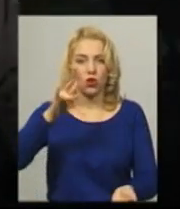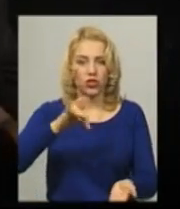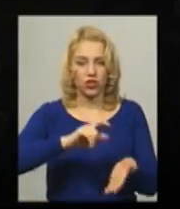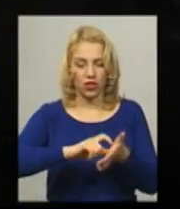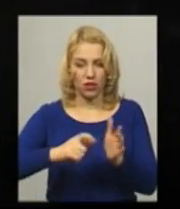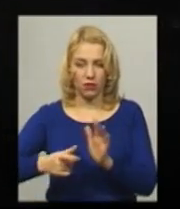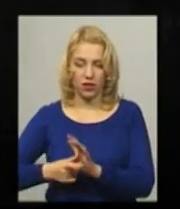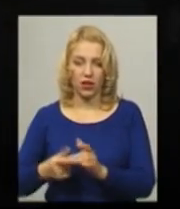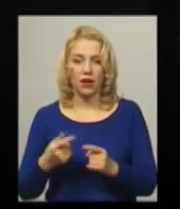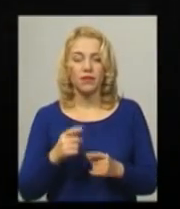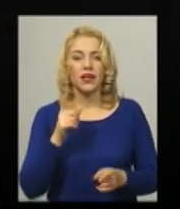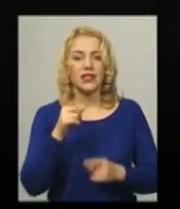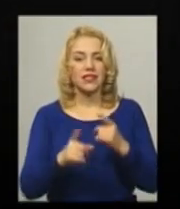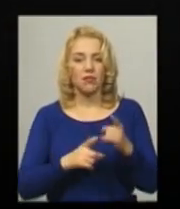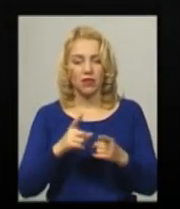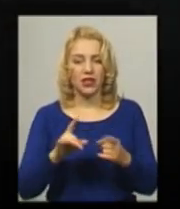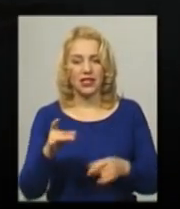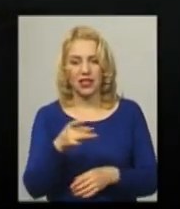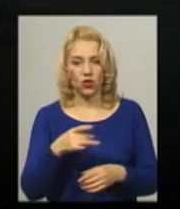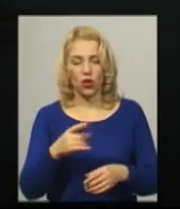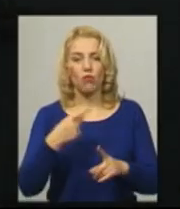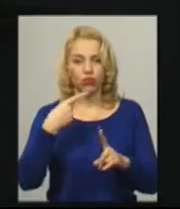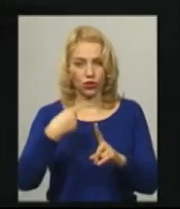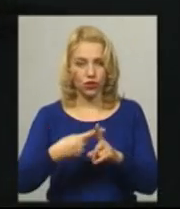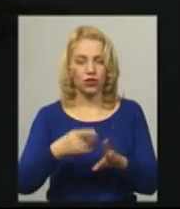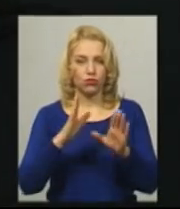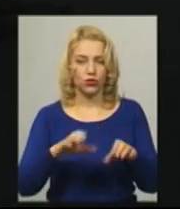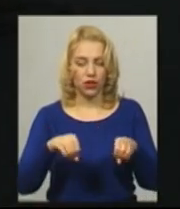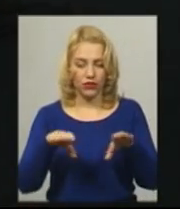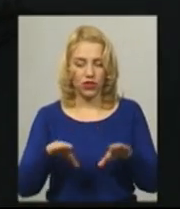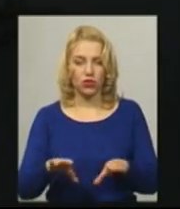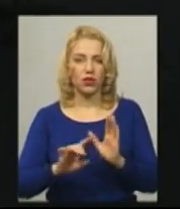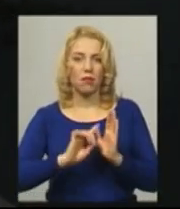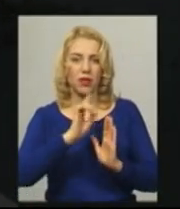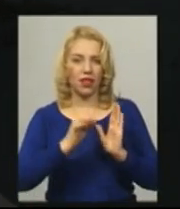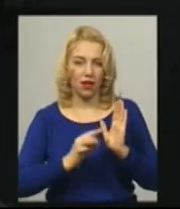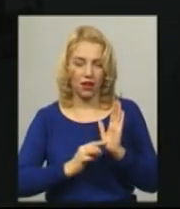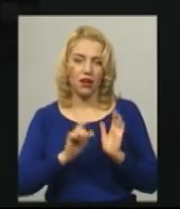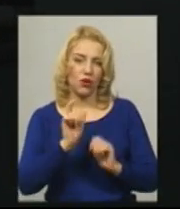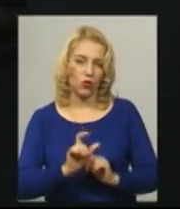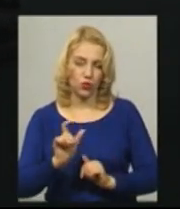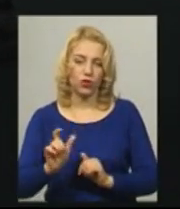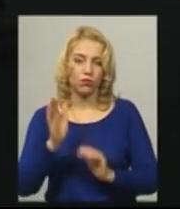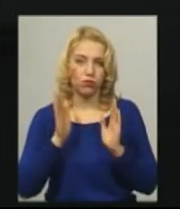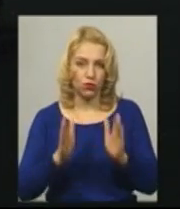з Мінрегіону, що позитивно дане питання вирішується, так що люди будуть